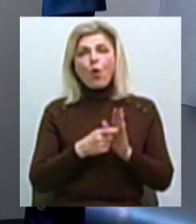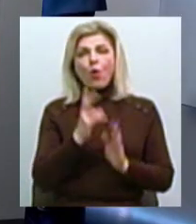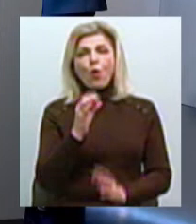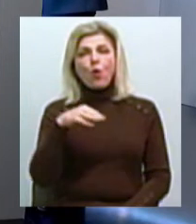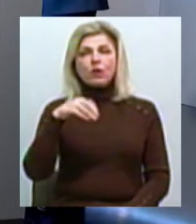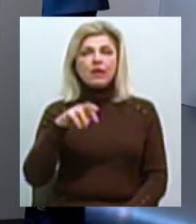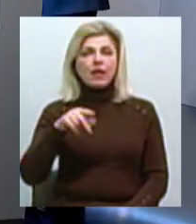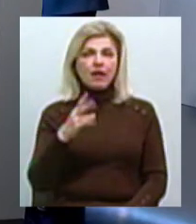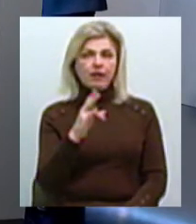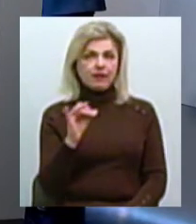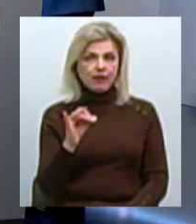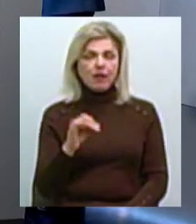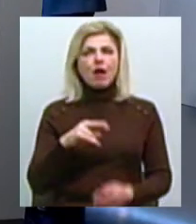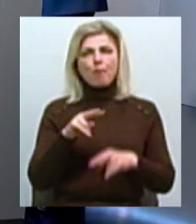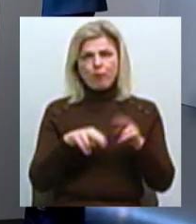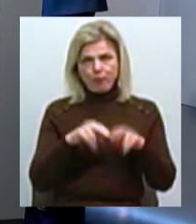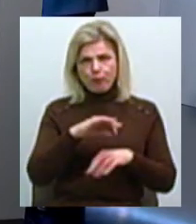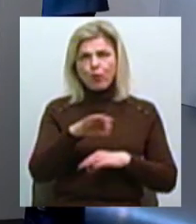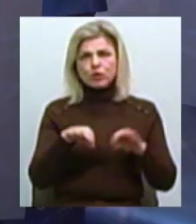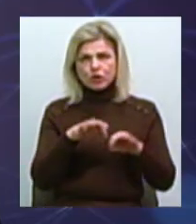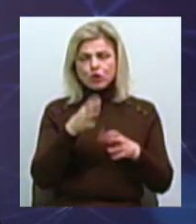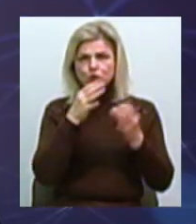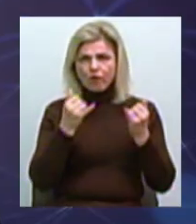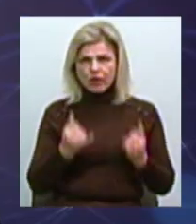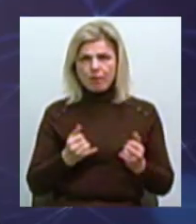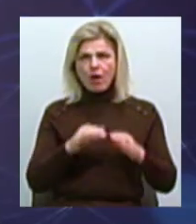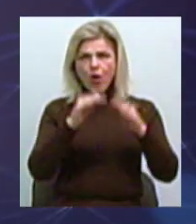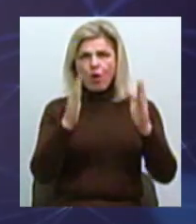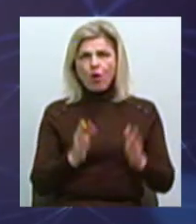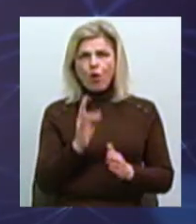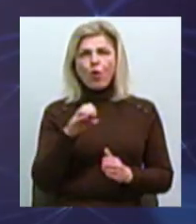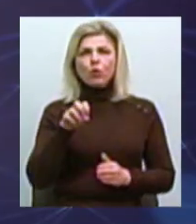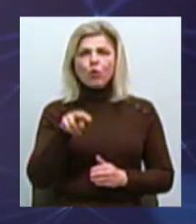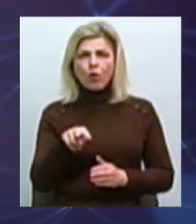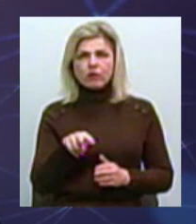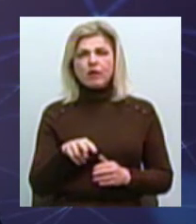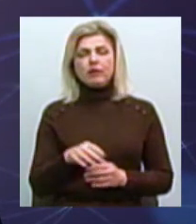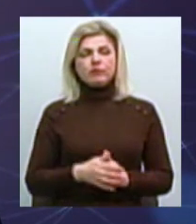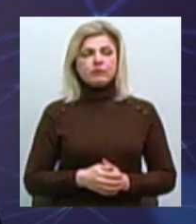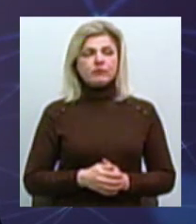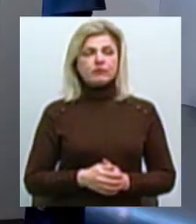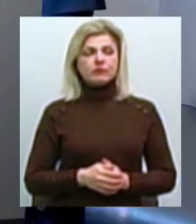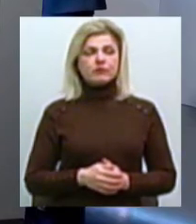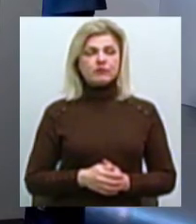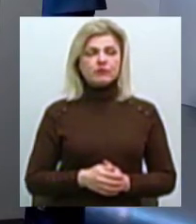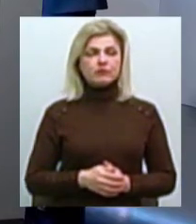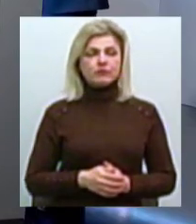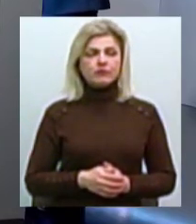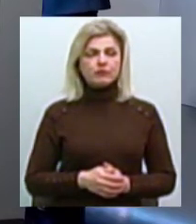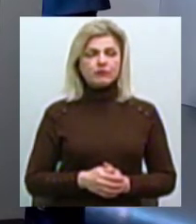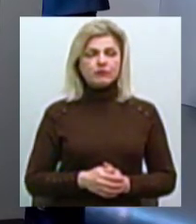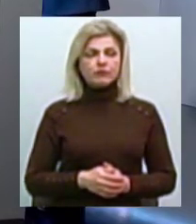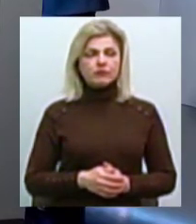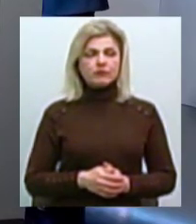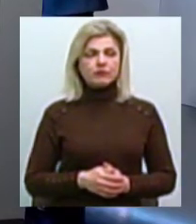проєктуються більш сучасні котли з більш сучасними горілками які забезпечують